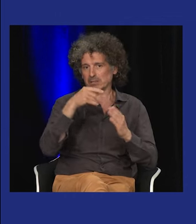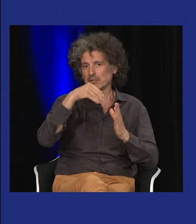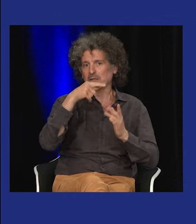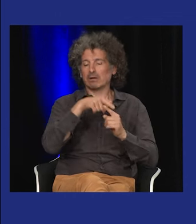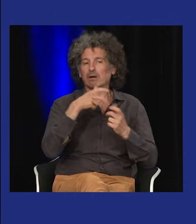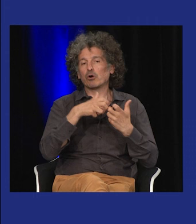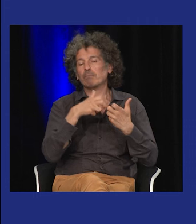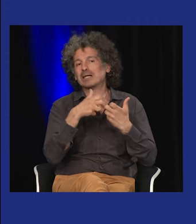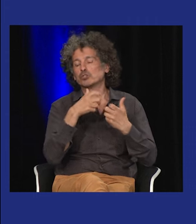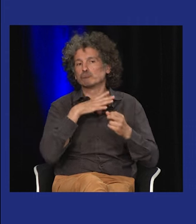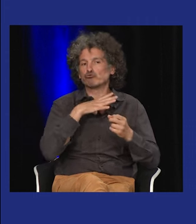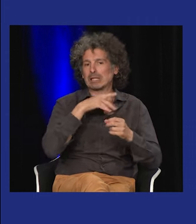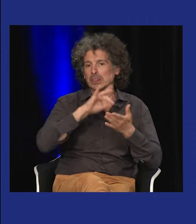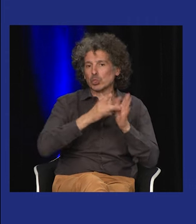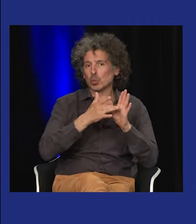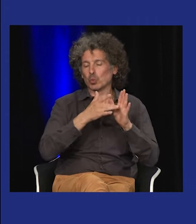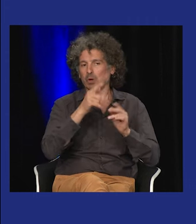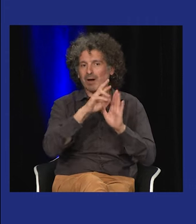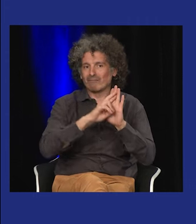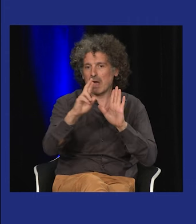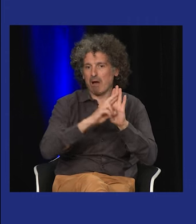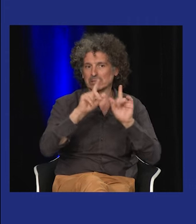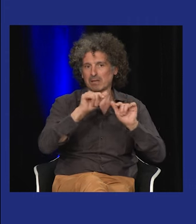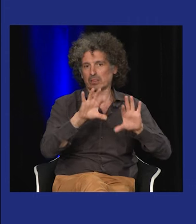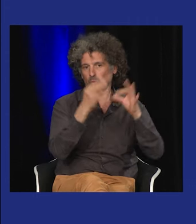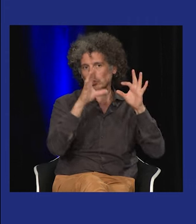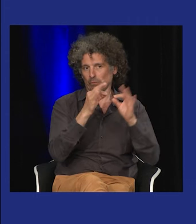Et donc, par exemple, si on parle de la littérature.